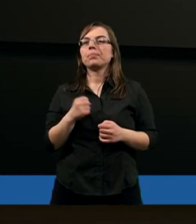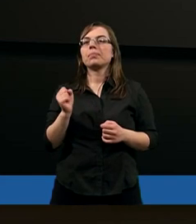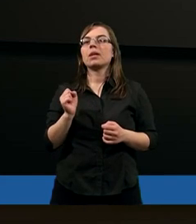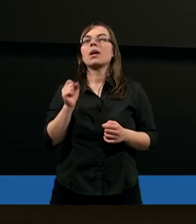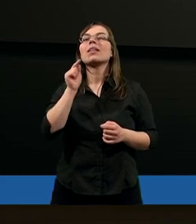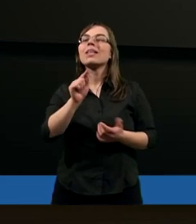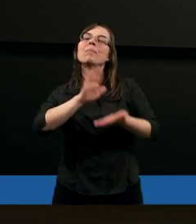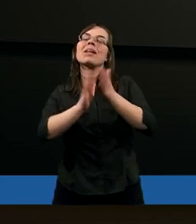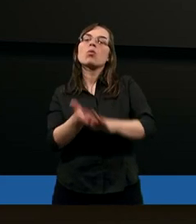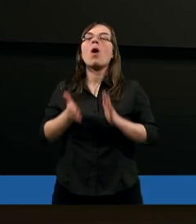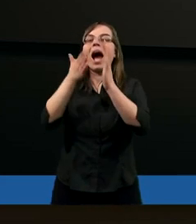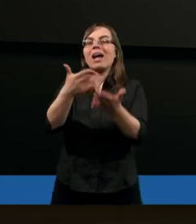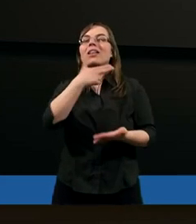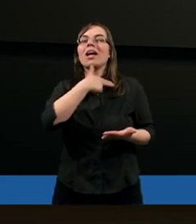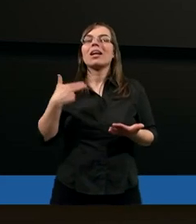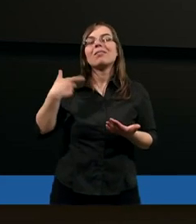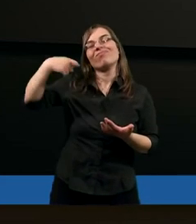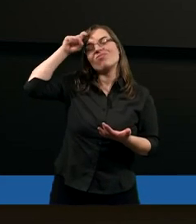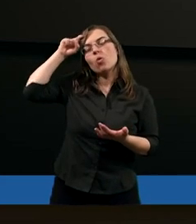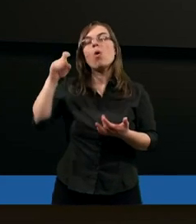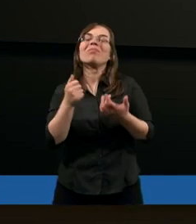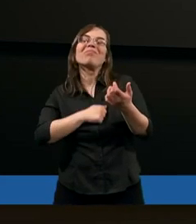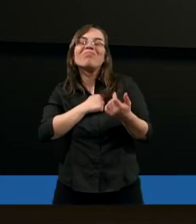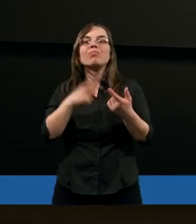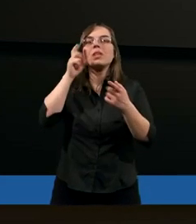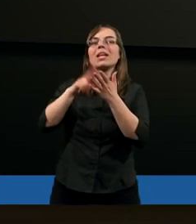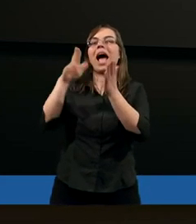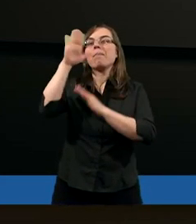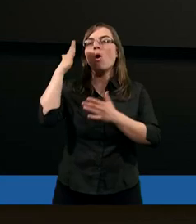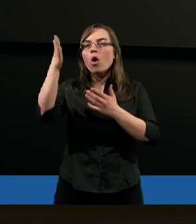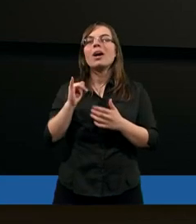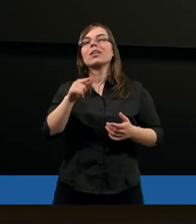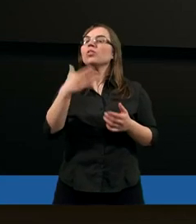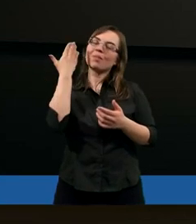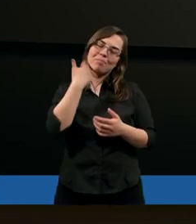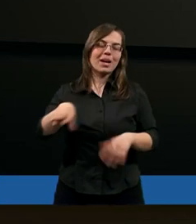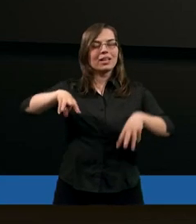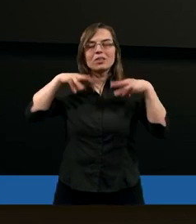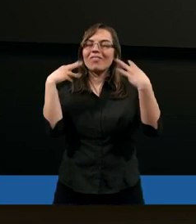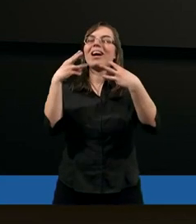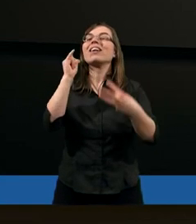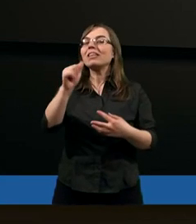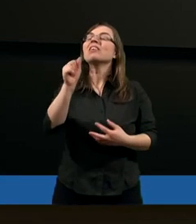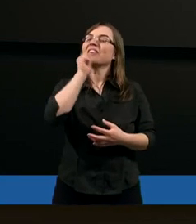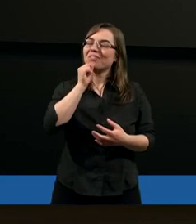tym składaniu naszych trosk i problemów na Boga, co można jak najbardziej wypróbować. Piąty